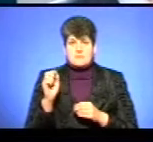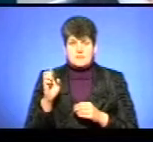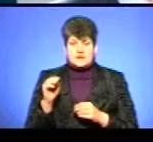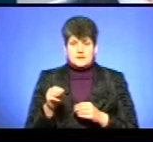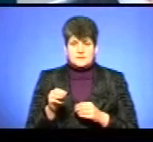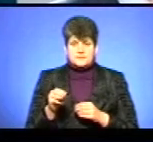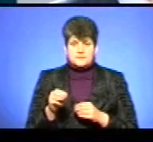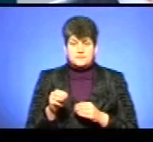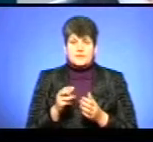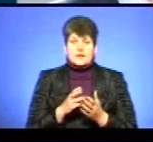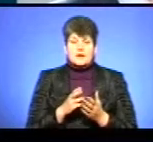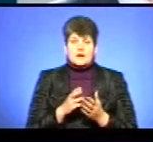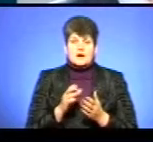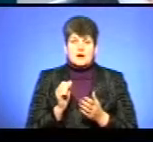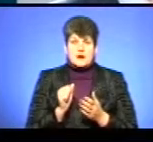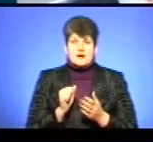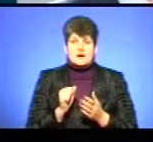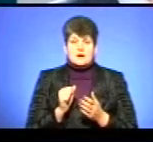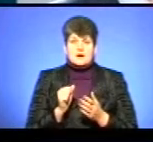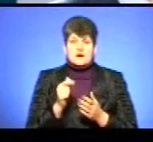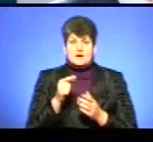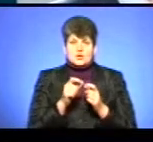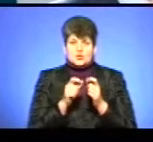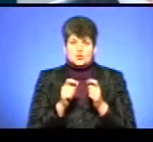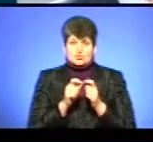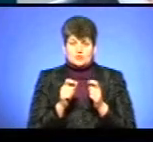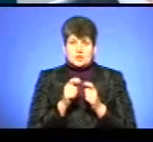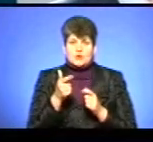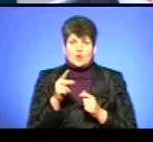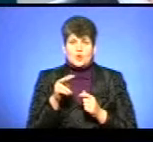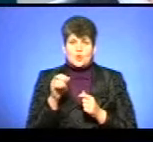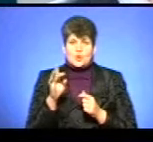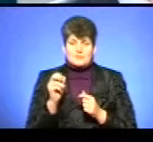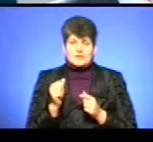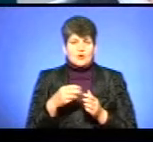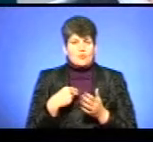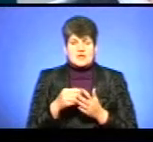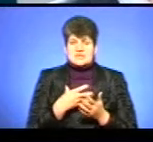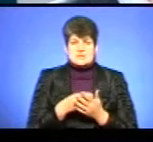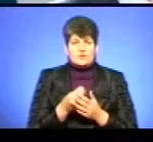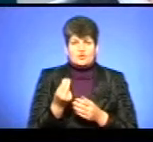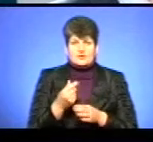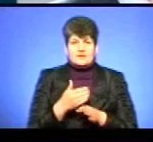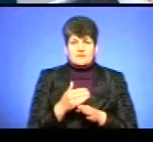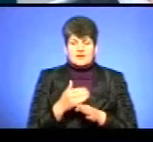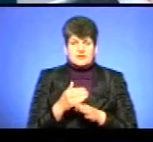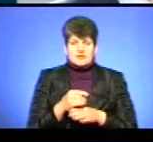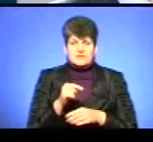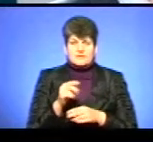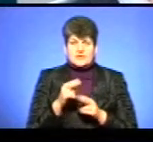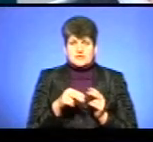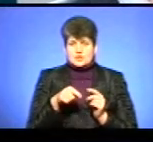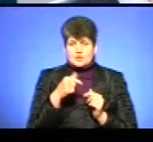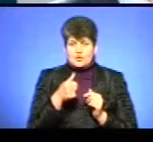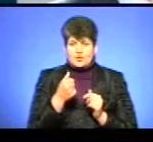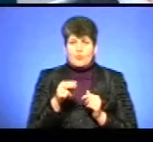те служки для глюкометрів, це люди купляють на свої кошти. Дітям виділили тільки цього року по